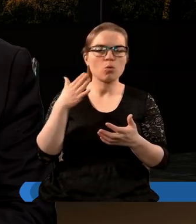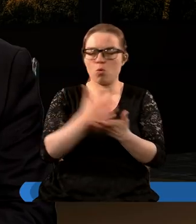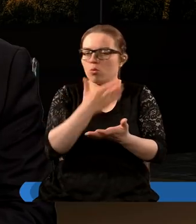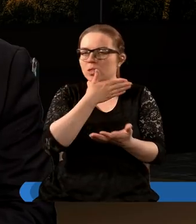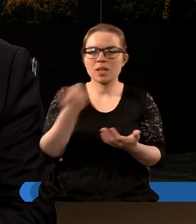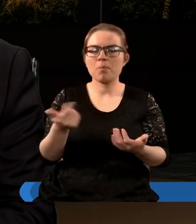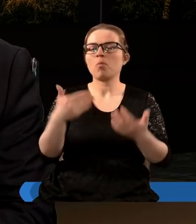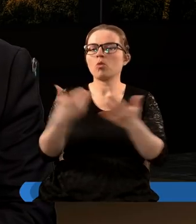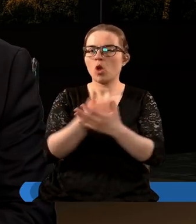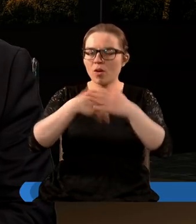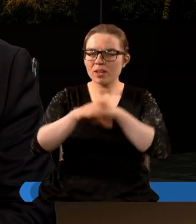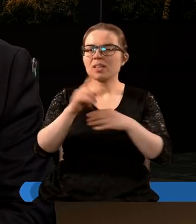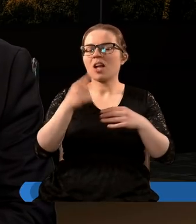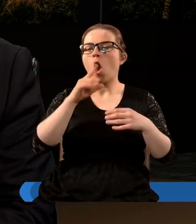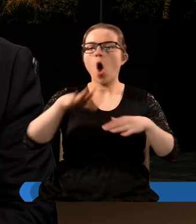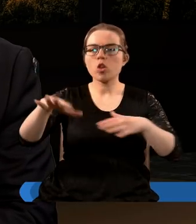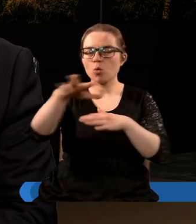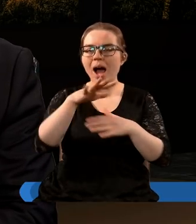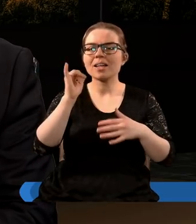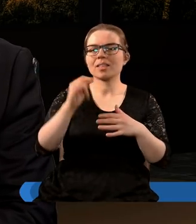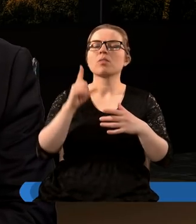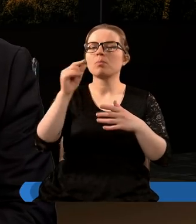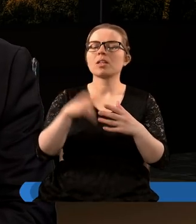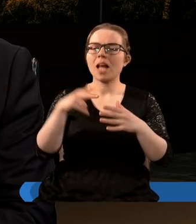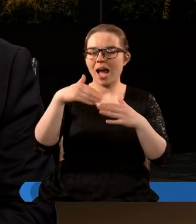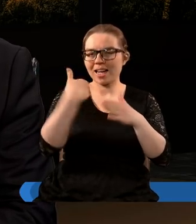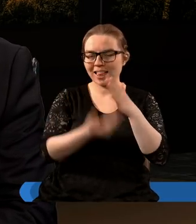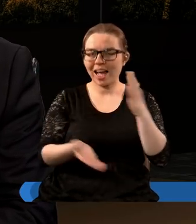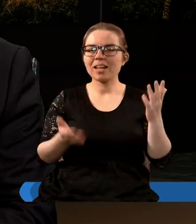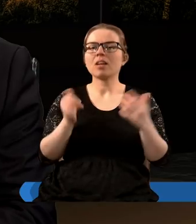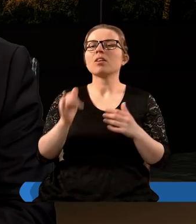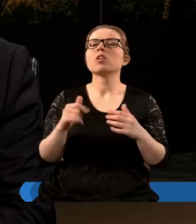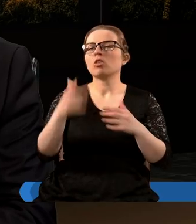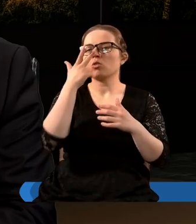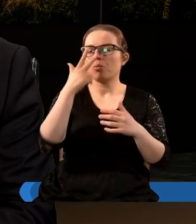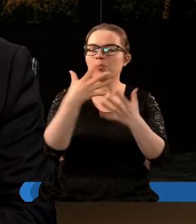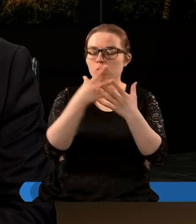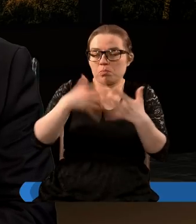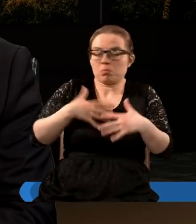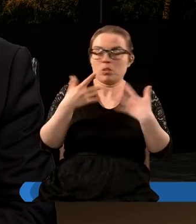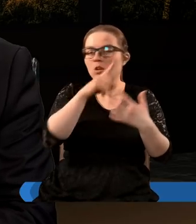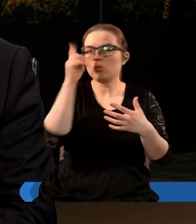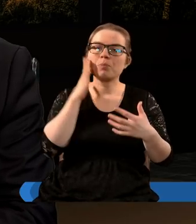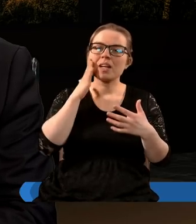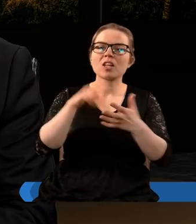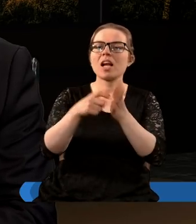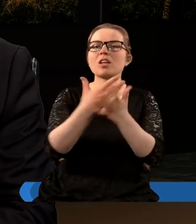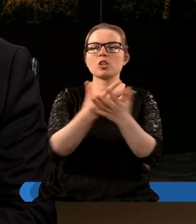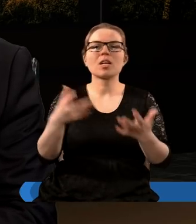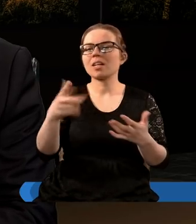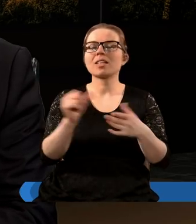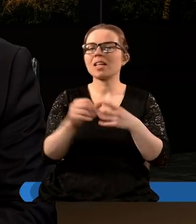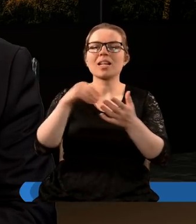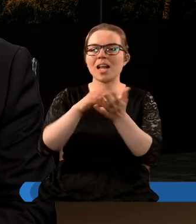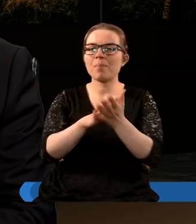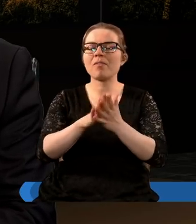już go nie ma i znowu wyjdzie z otchłani i pójdzie na zatracenie. I zdumieją się mieszkańcy ziemi, których imiona nie są